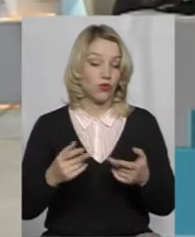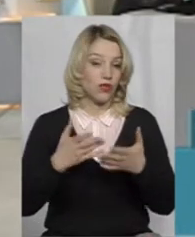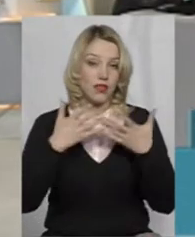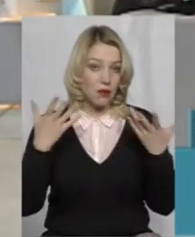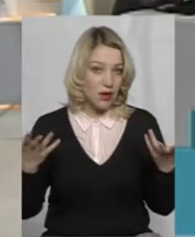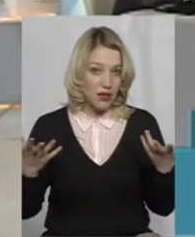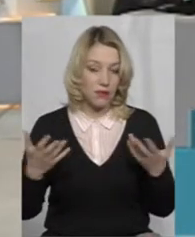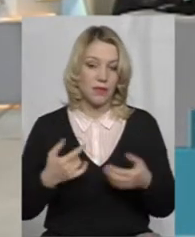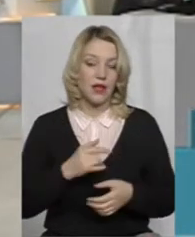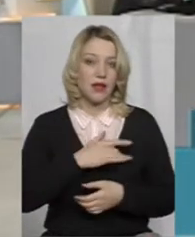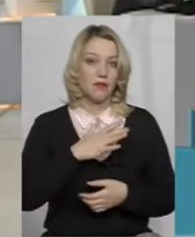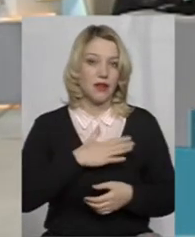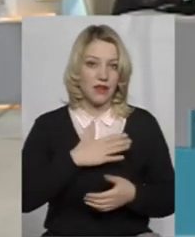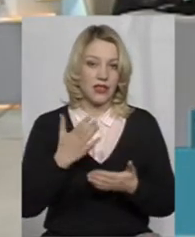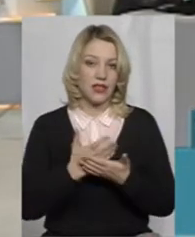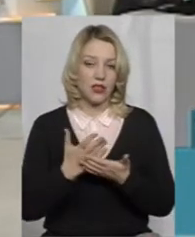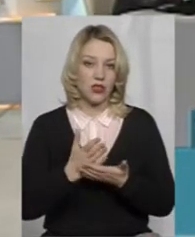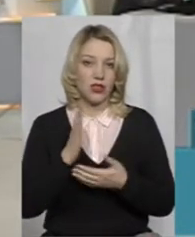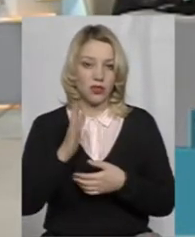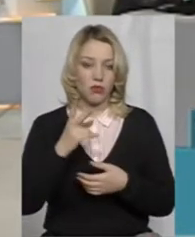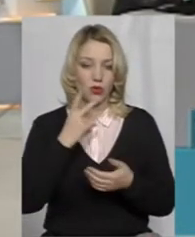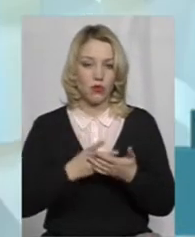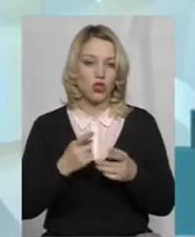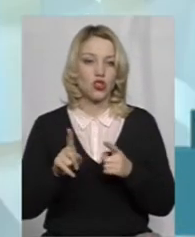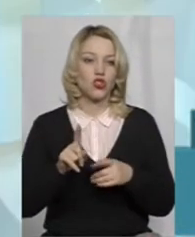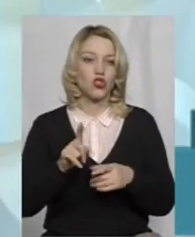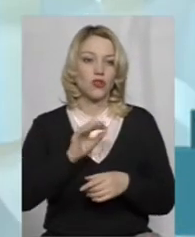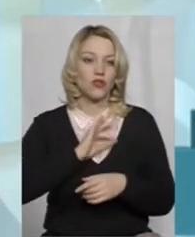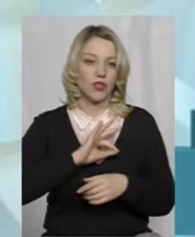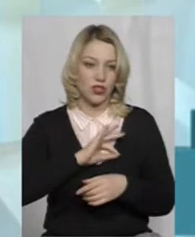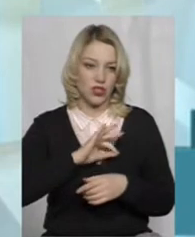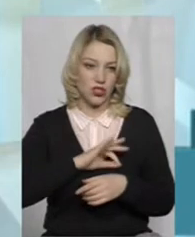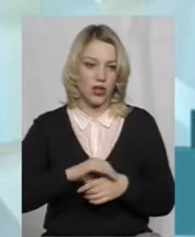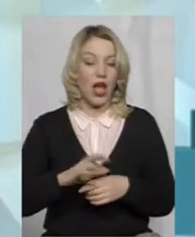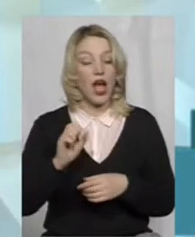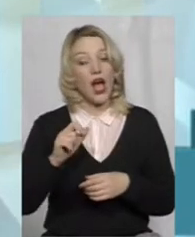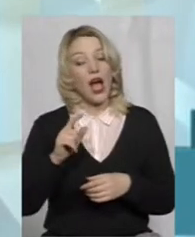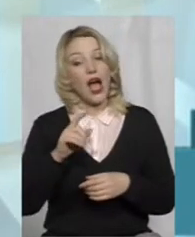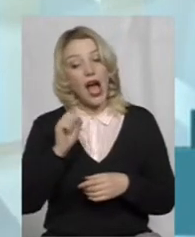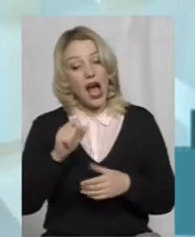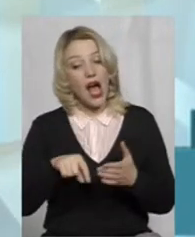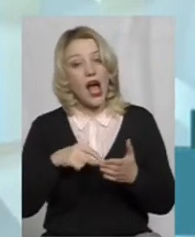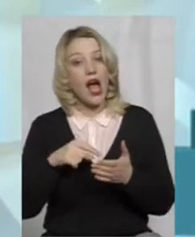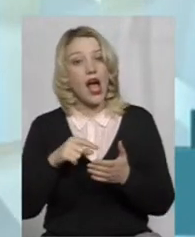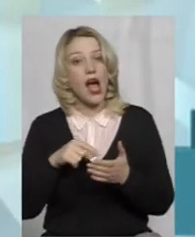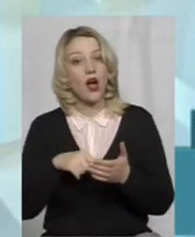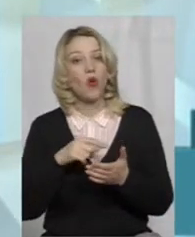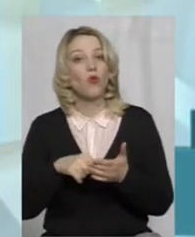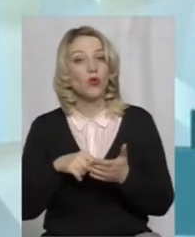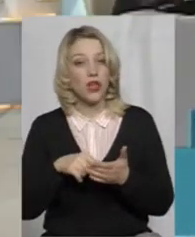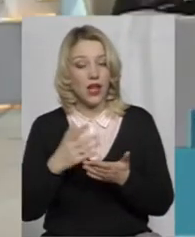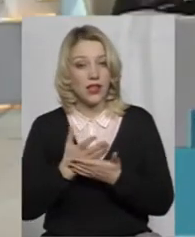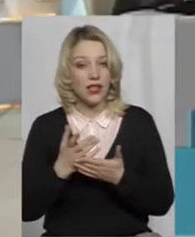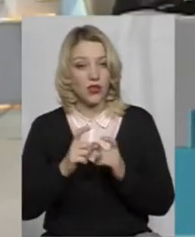немає. Приватний кінотеатр буде показувати то, що для нього більше... Приватний, я говорю про комунальний. Також немає ніяких,